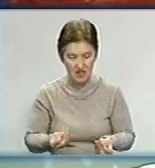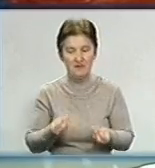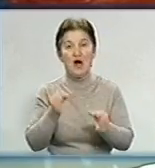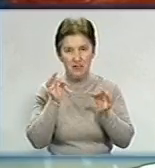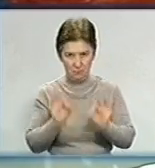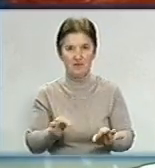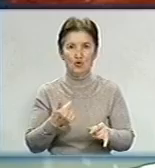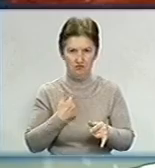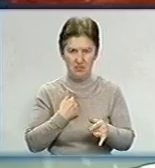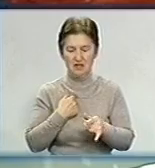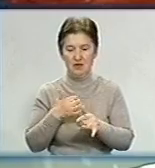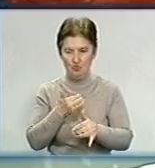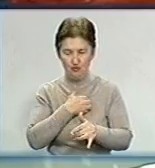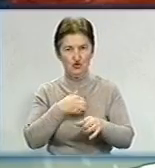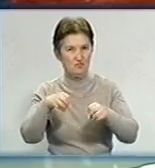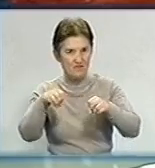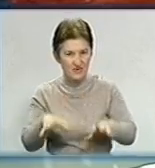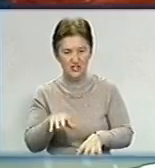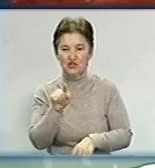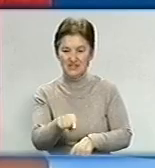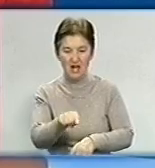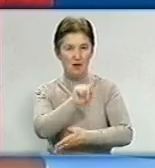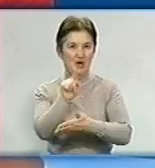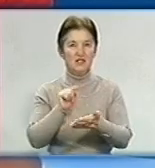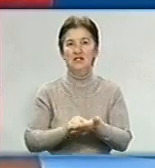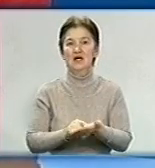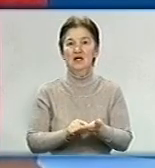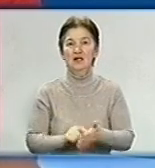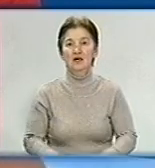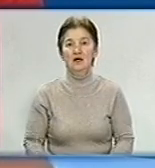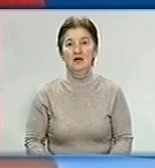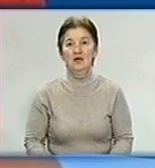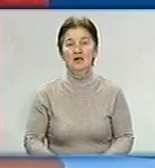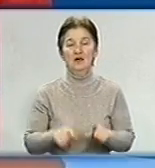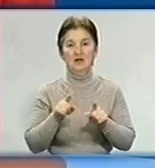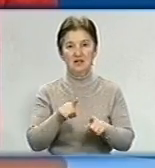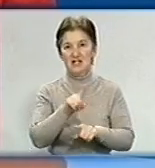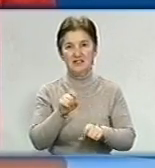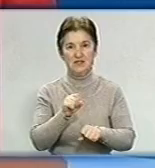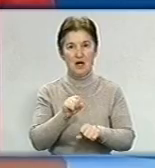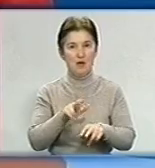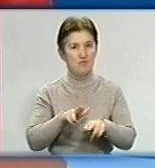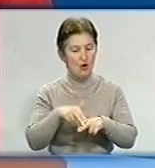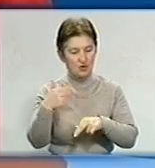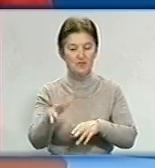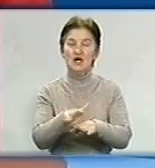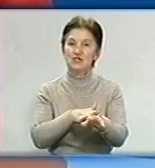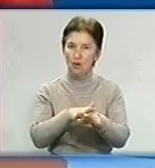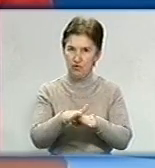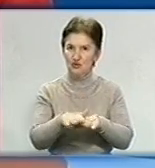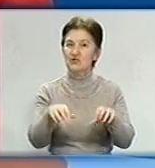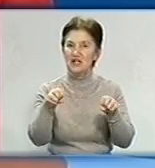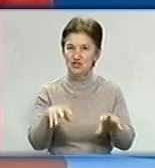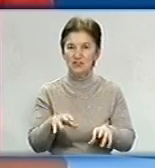займаємося, ми хочемо вирішити і вирішимо це питання. Андрій Іванович, вирішиться питання заборгованості, дасть Бог, повністю воно розрішиться.